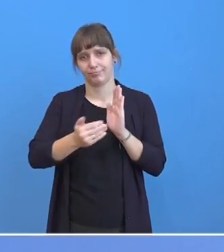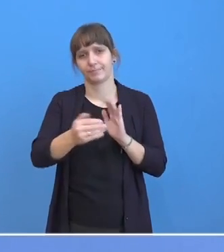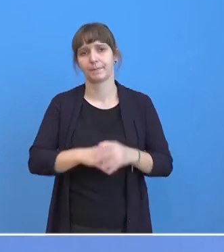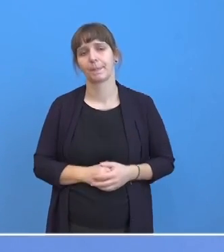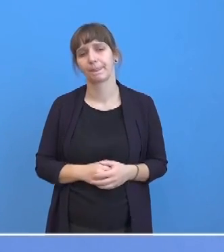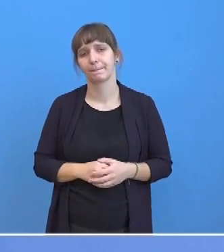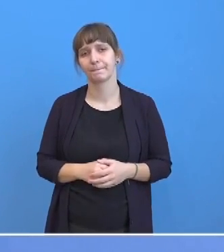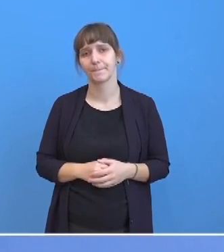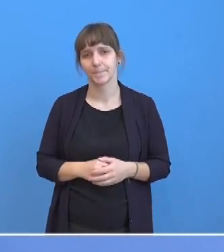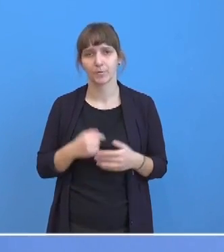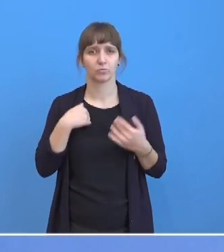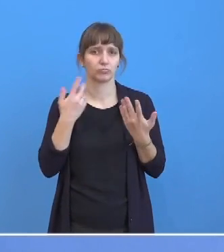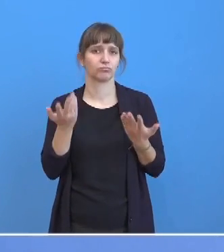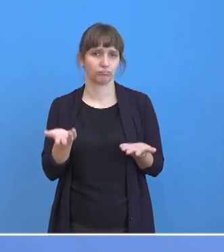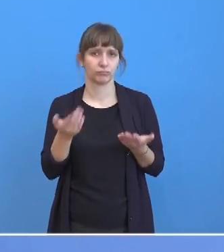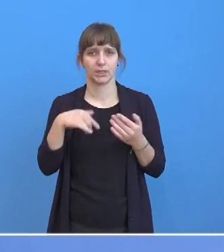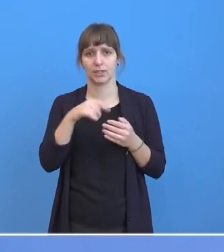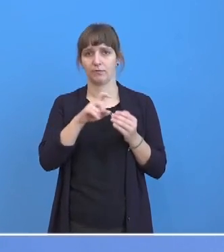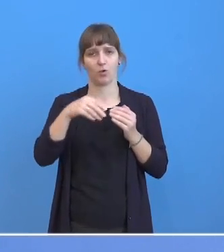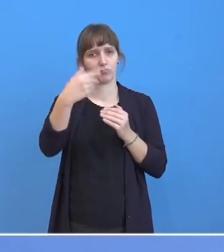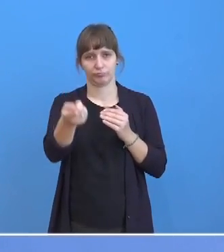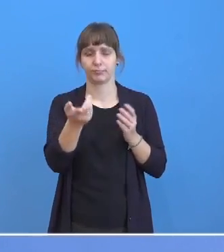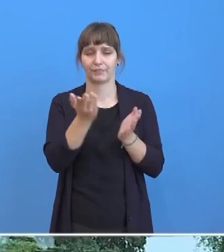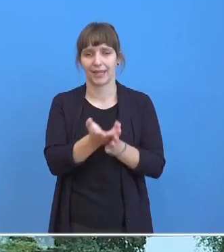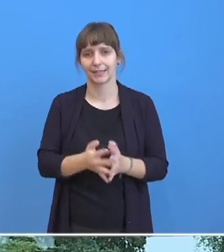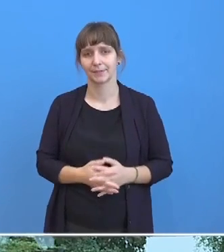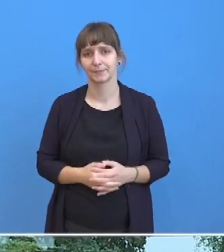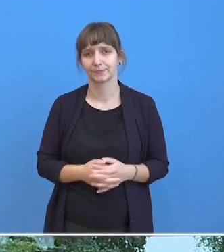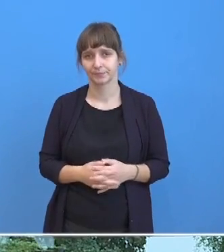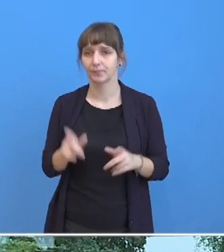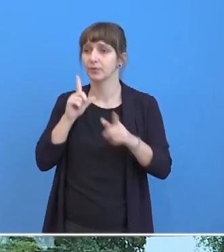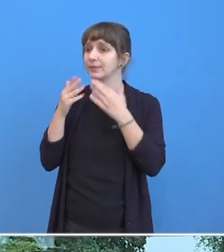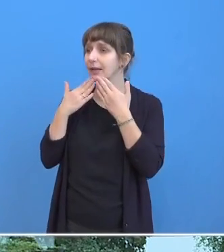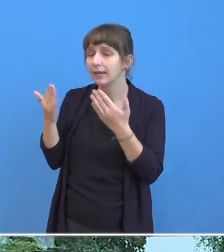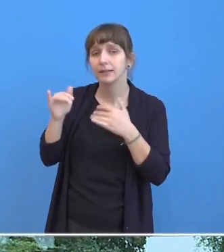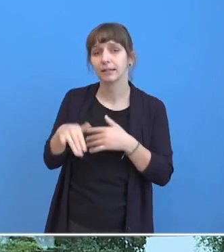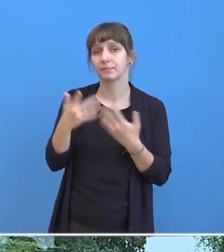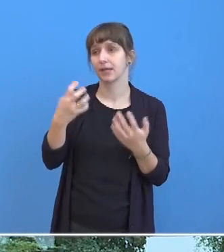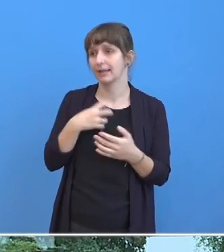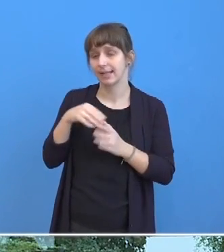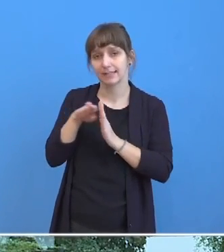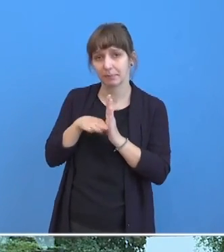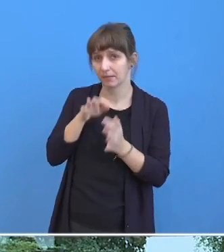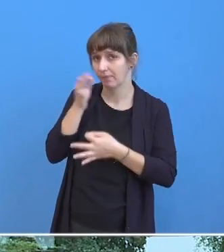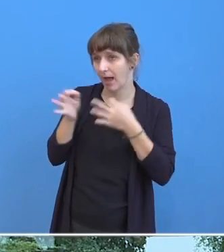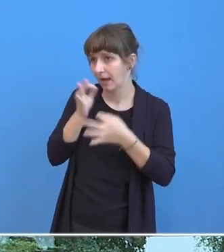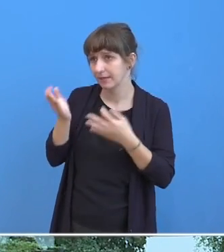Und damit bin ich für die Woche durch. Dankeschön. Gibt es Fragen zu den Terminen der Kanzlerin?